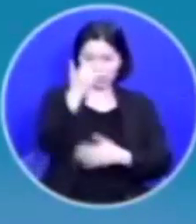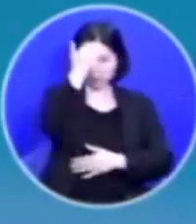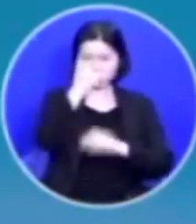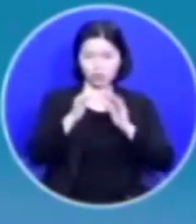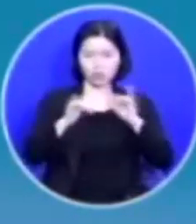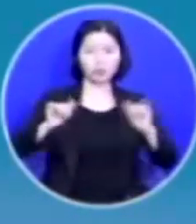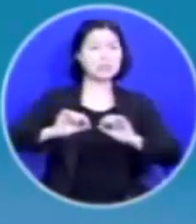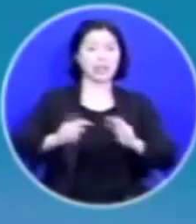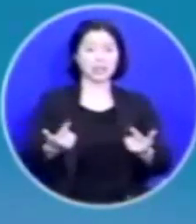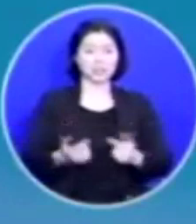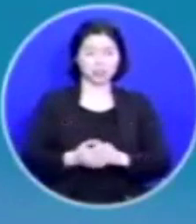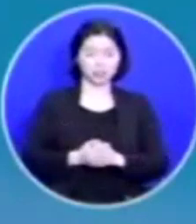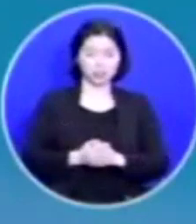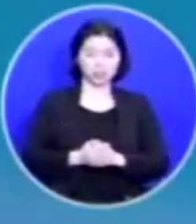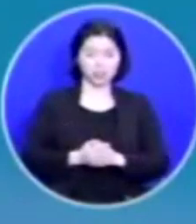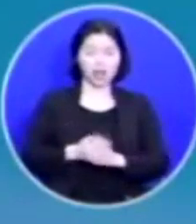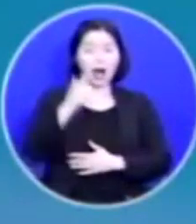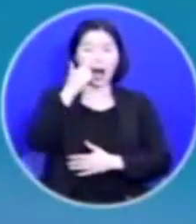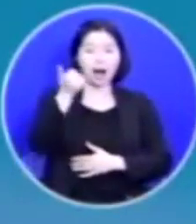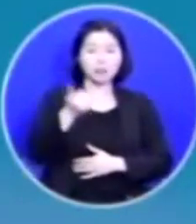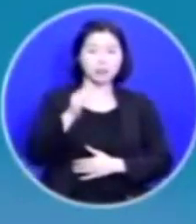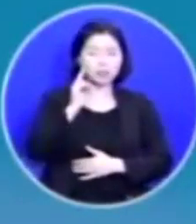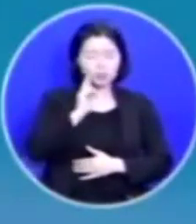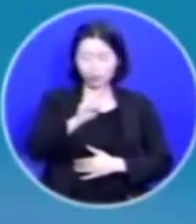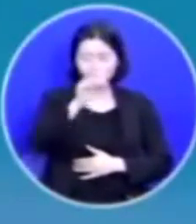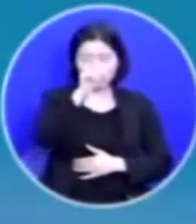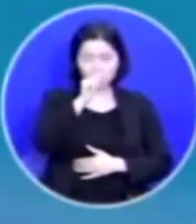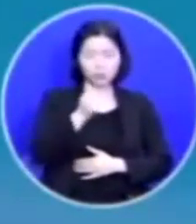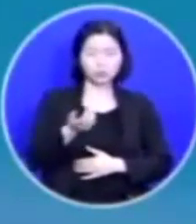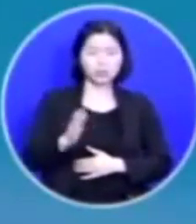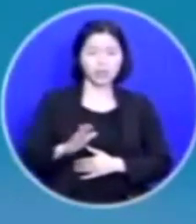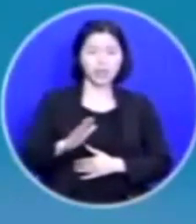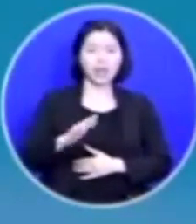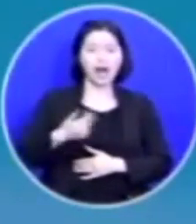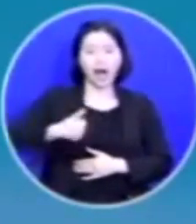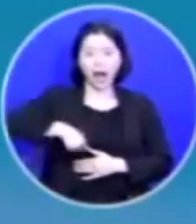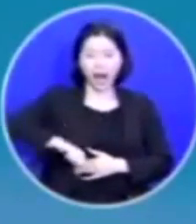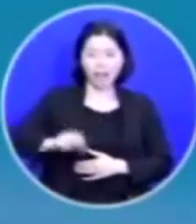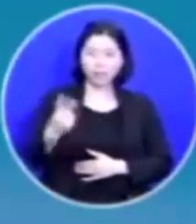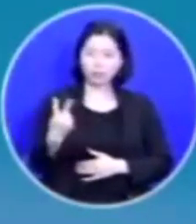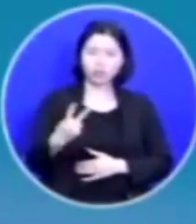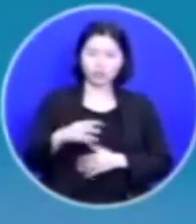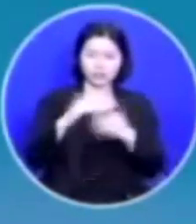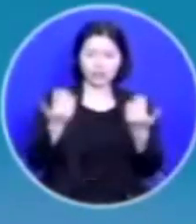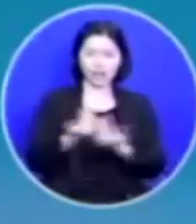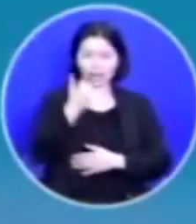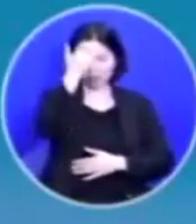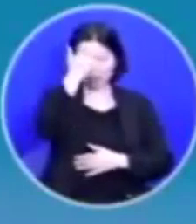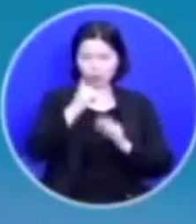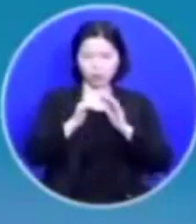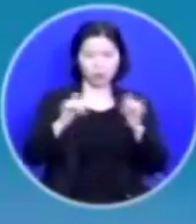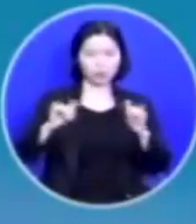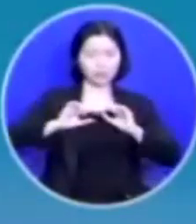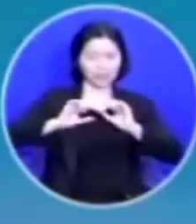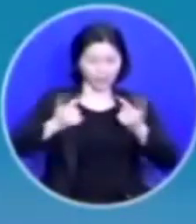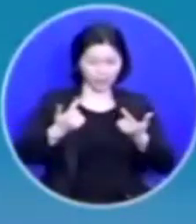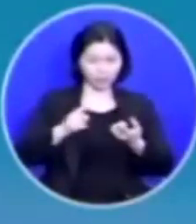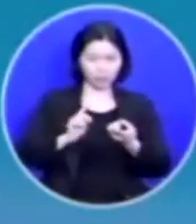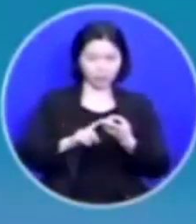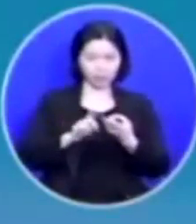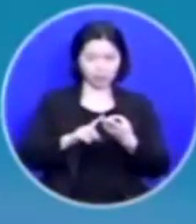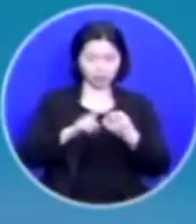아버지는 너무 좋은데 아들들이 효자가 되는 건 아닌 것을 보면서 아